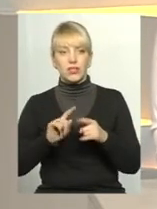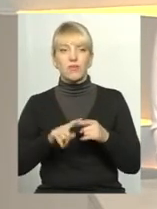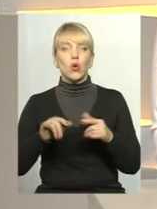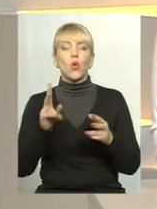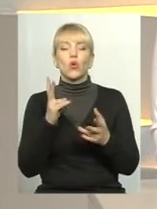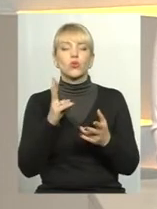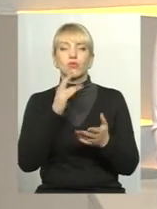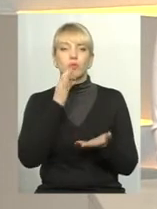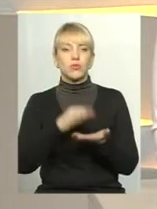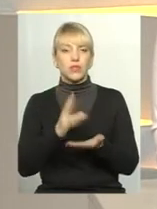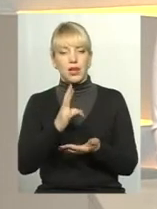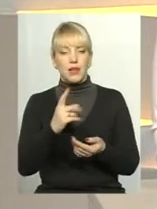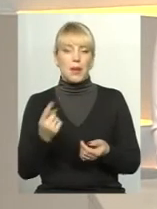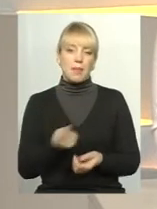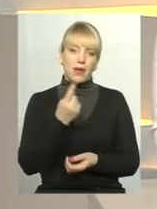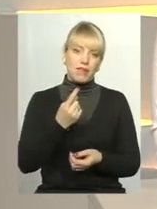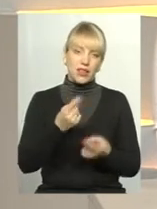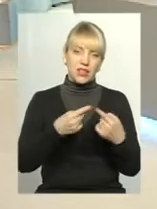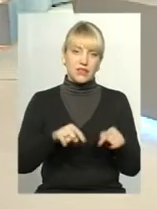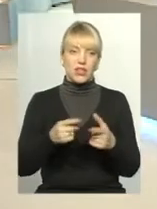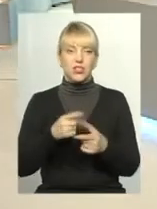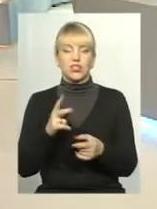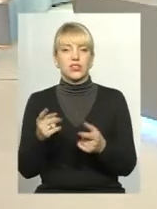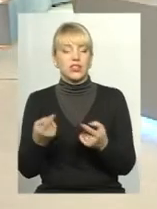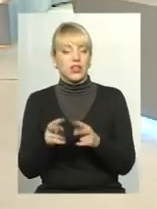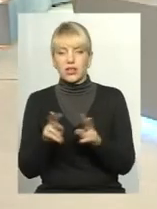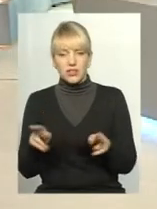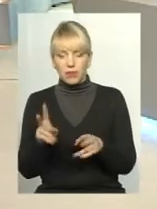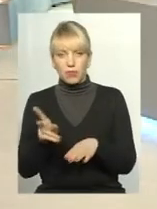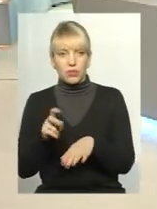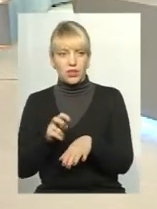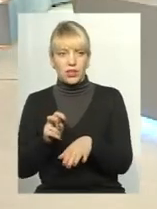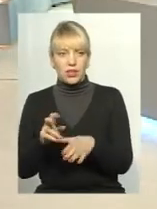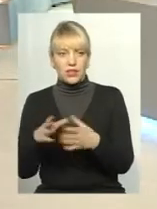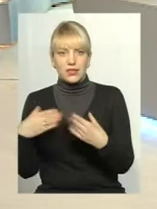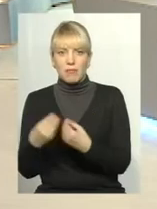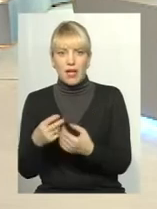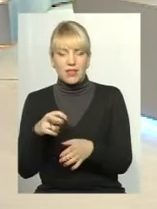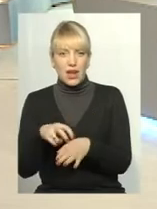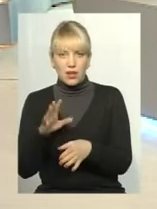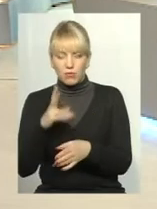належить? До первинної медицини? Чи якось це той самий лікар, буде якийсь сімейний прийм?